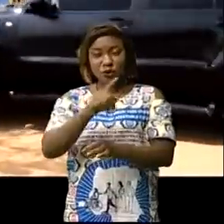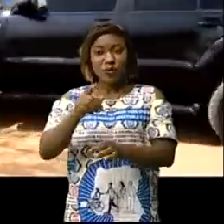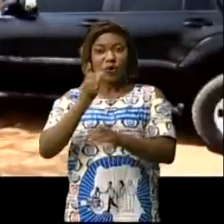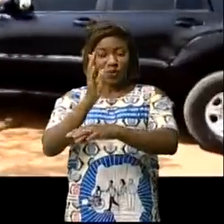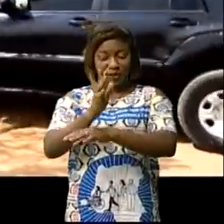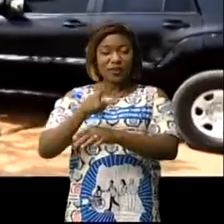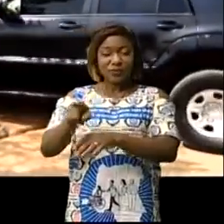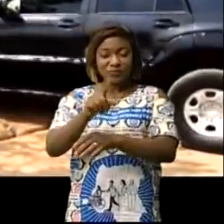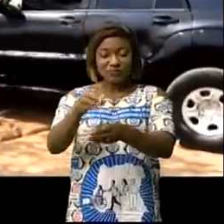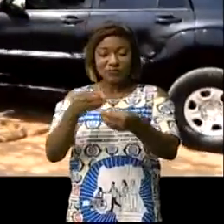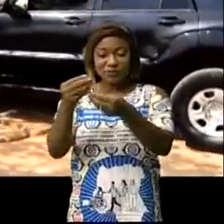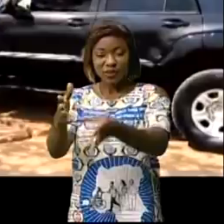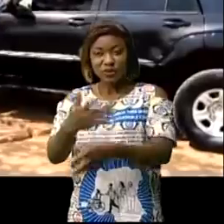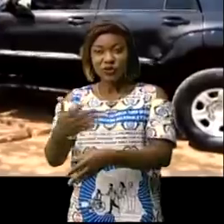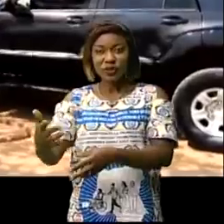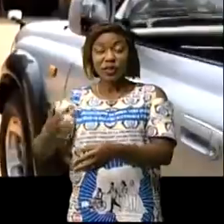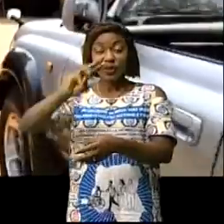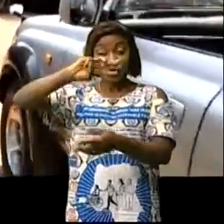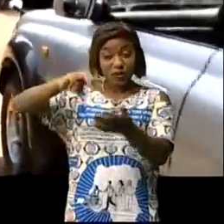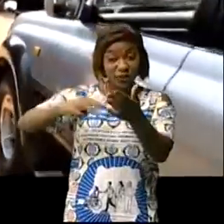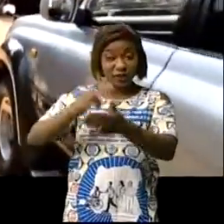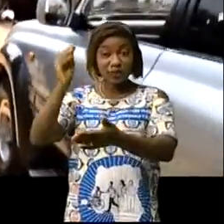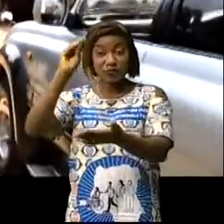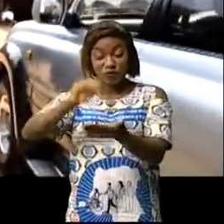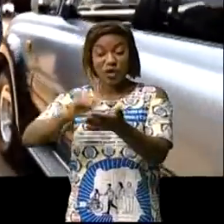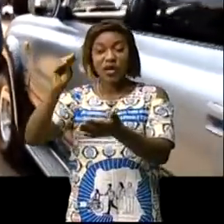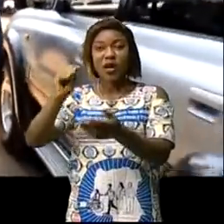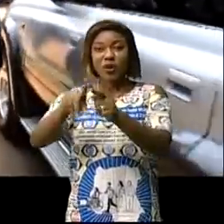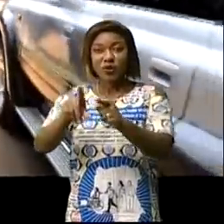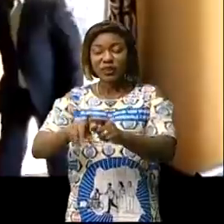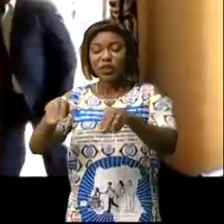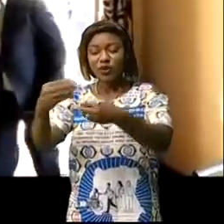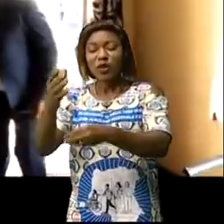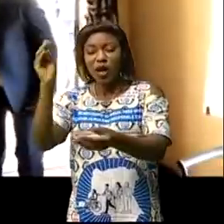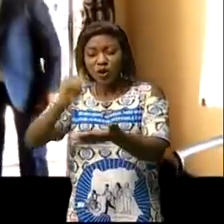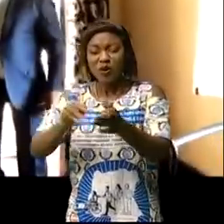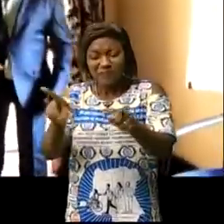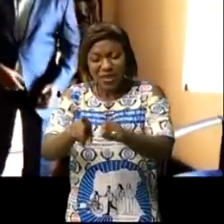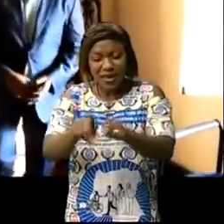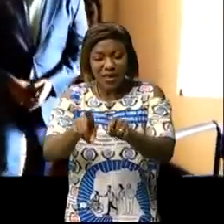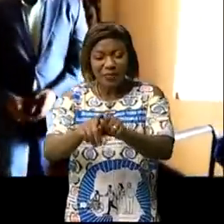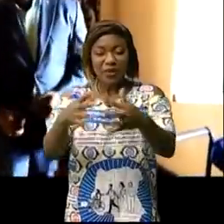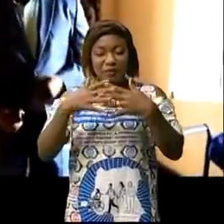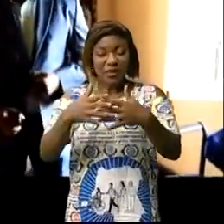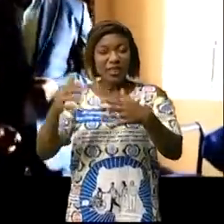La troisième institution bénéficiaire de ces moyens de communication est le commissariat provincial de la police nationale congolaise Olomami